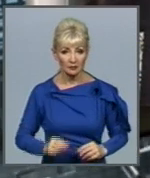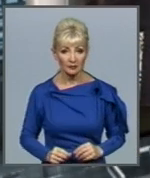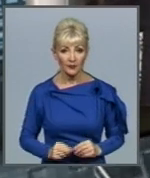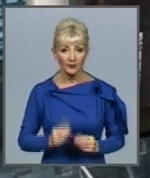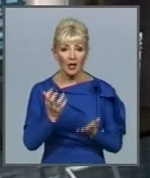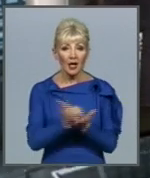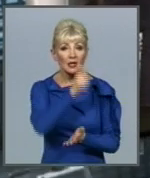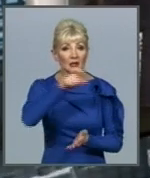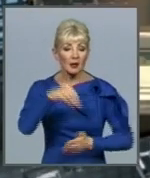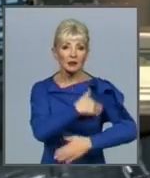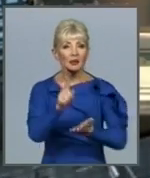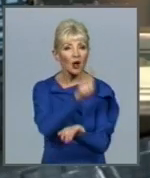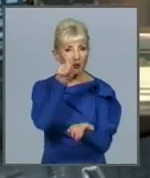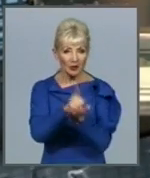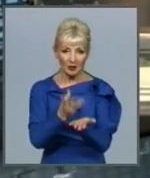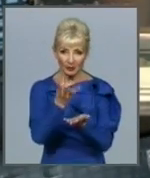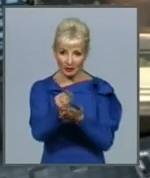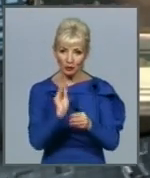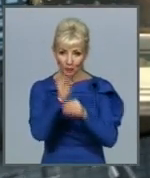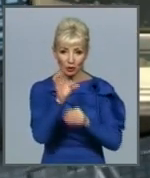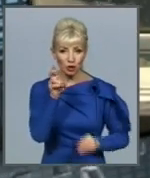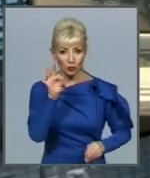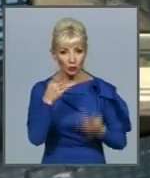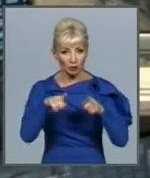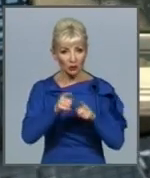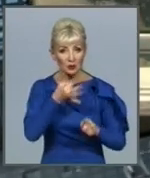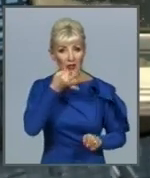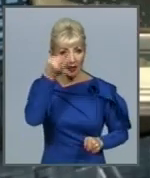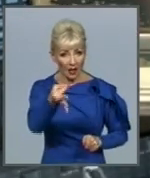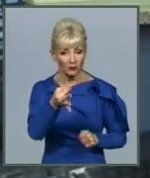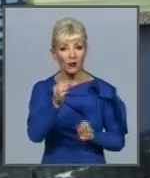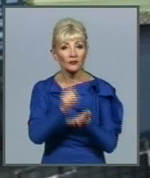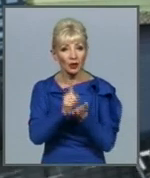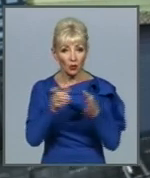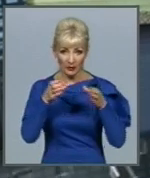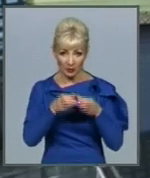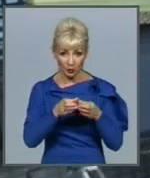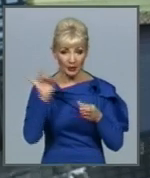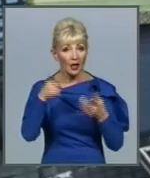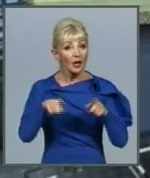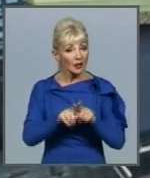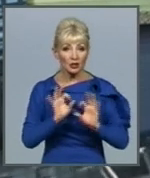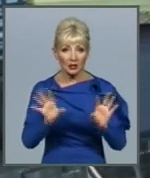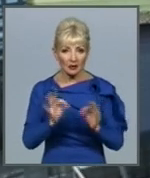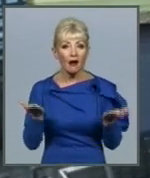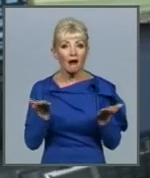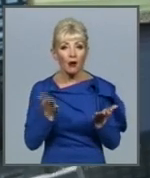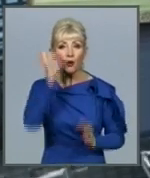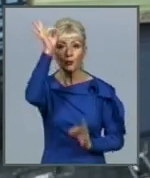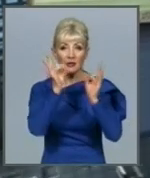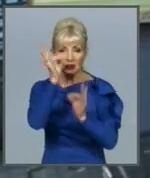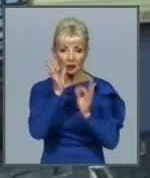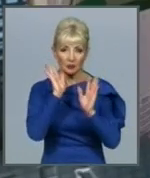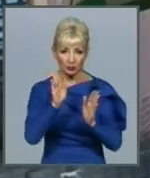'язати платити додаткові збори. Таку заяву зробили у Державній податковій службі. Там також розповіли, який саме відсоток стягуватимуть з доходів